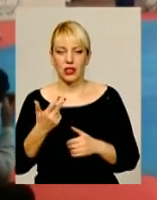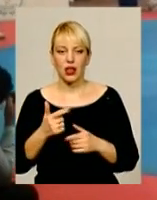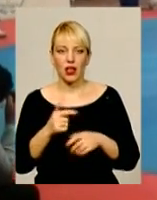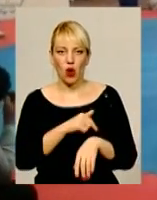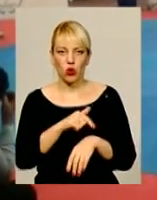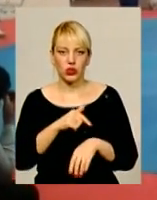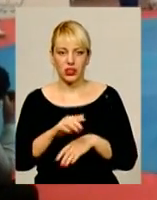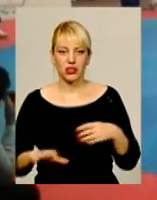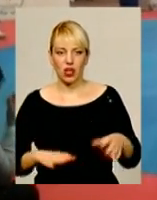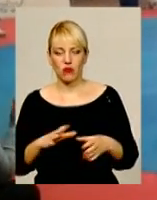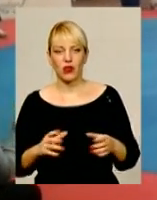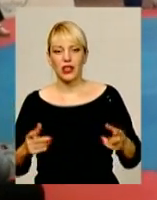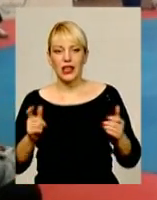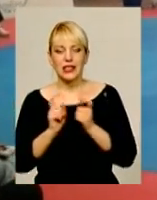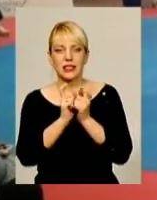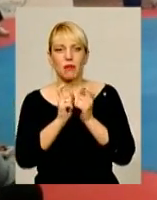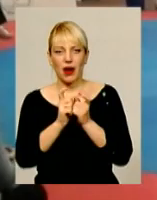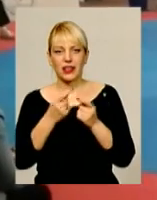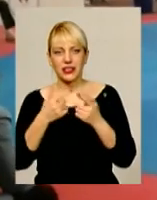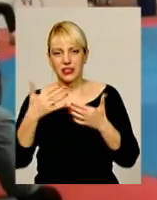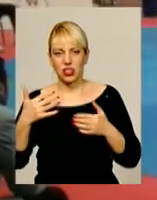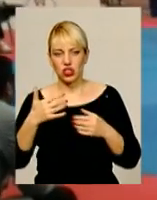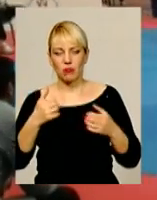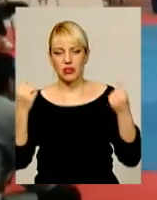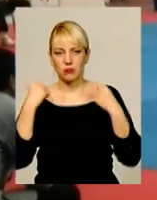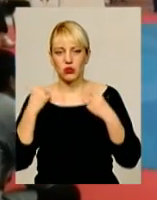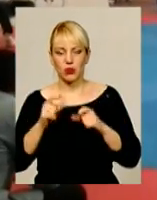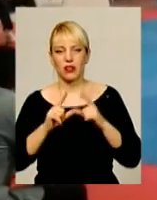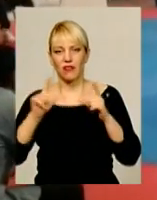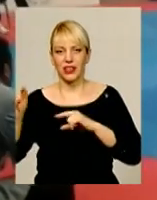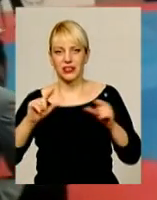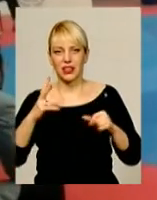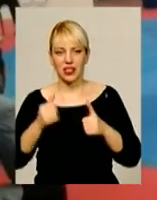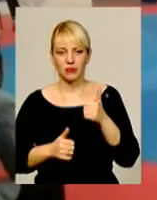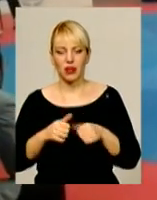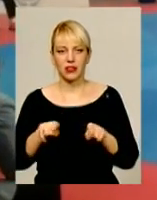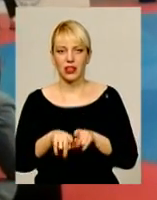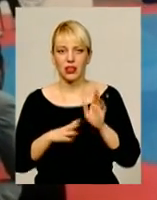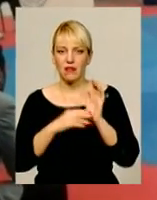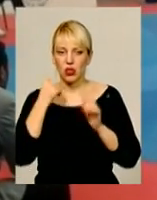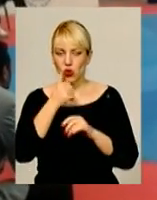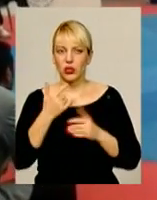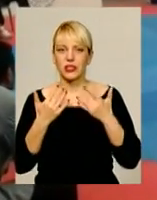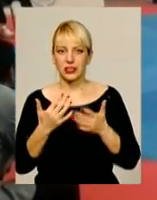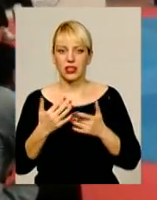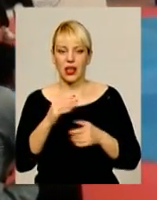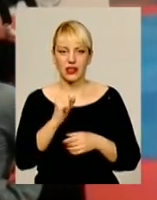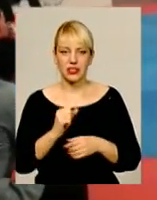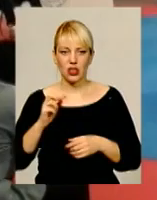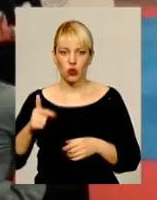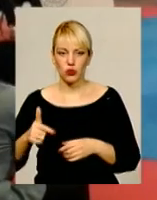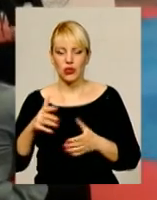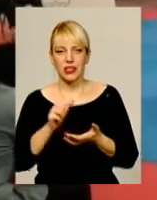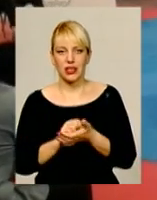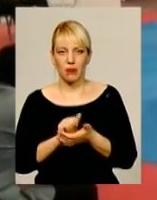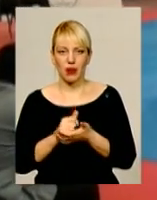щодня, спаринги зі спортсменами з інших областей і виїзди на змагання. І так вже 9 років. Стільки Анастасія Горбачова займається тхекмунду